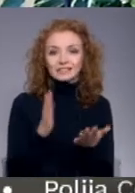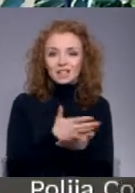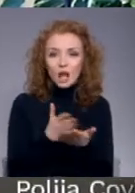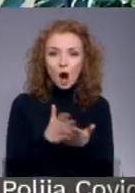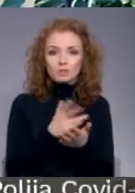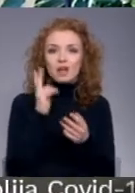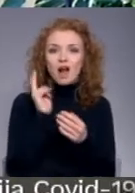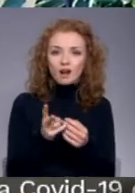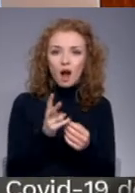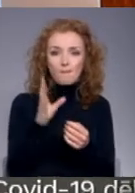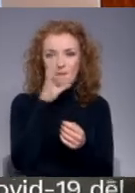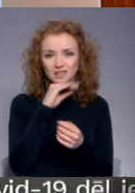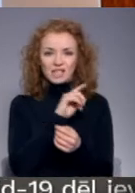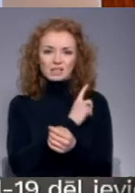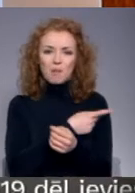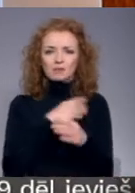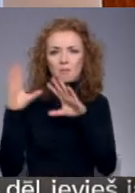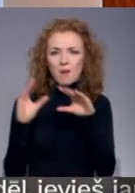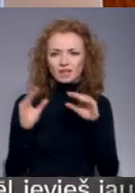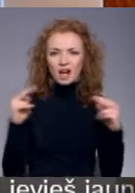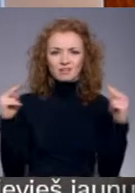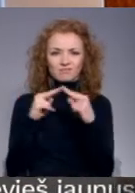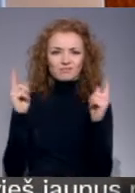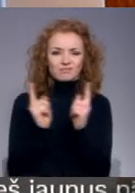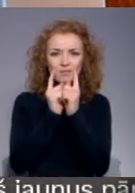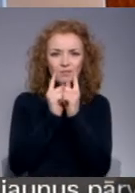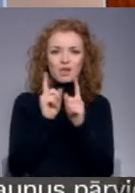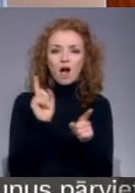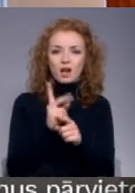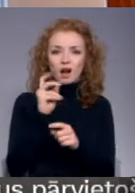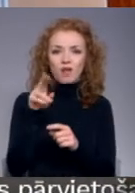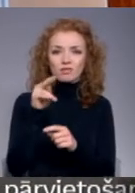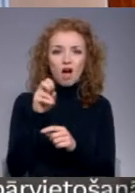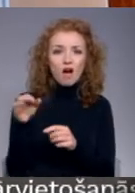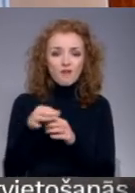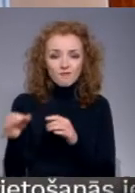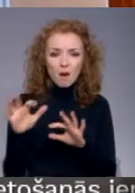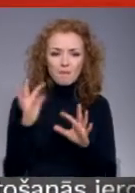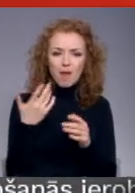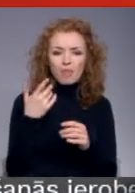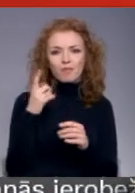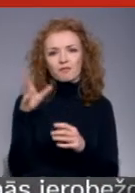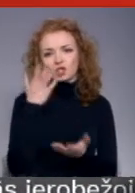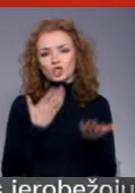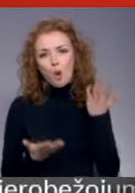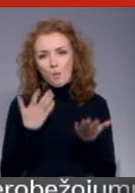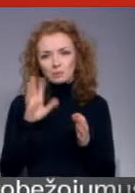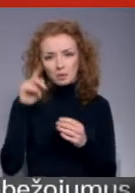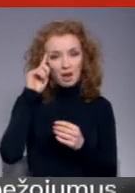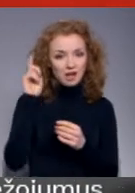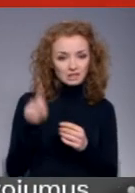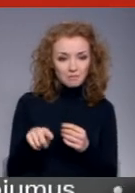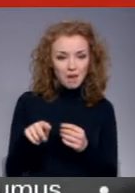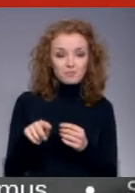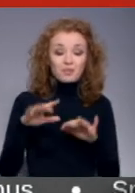deputātiem pulcēties klātienā, meklē arī kandavas novadā. Tomēr šeit baižas mācot prāsmas. Vai deputātiem tas ir